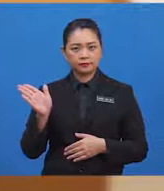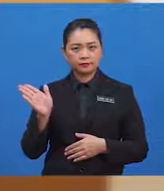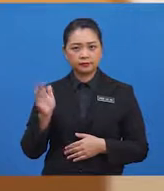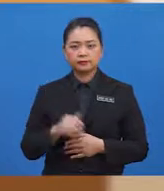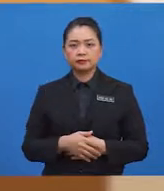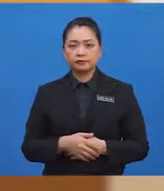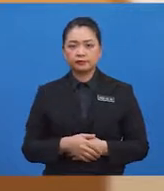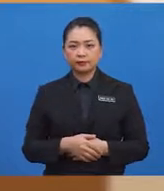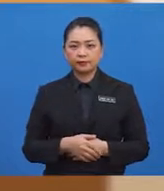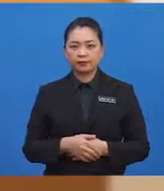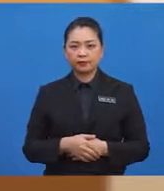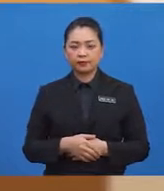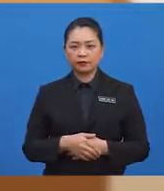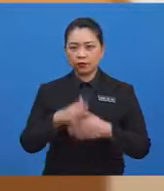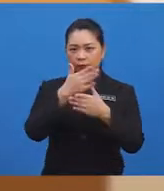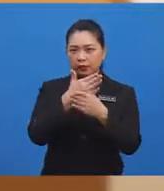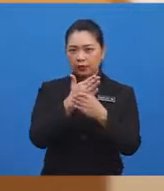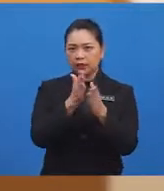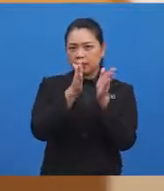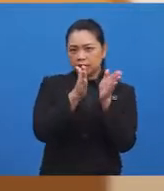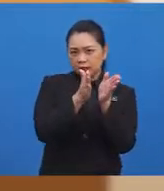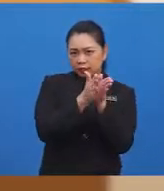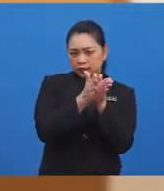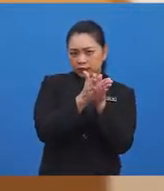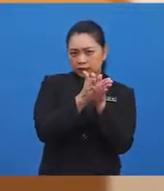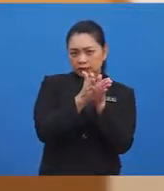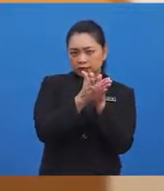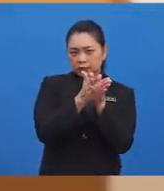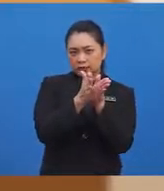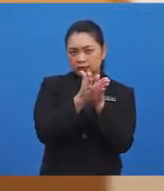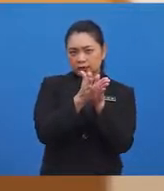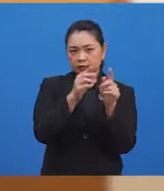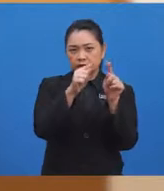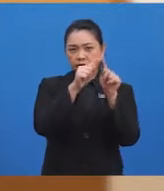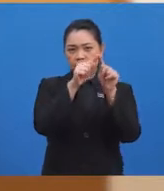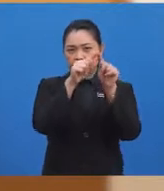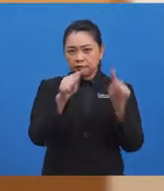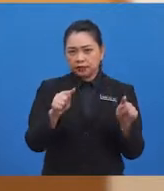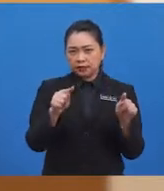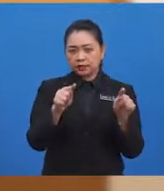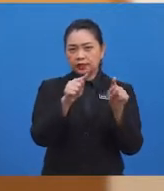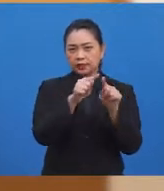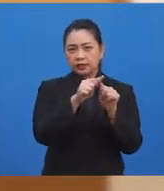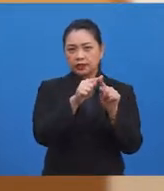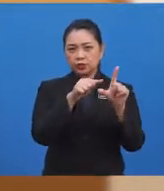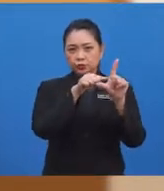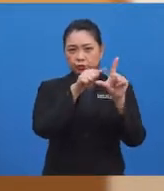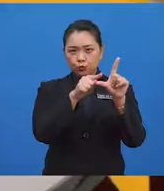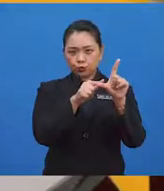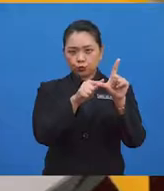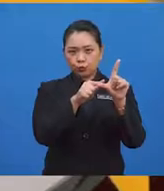Bahagian yang kecil ini dinamakan segi tiga bersudut tegak.